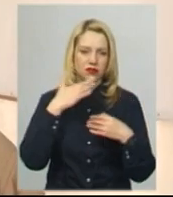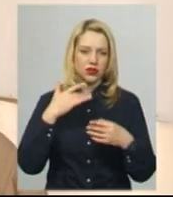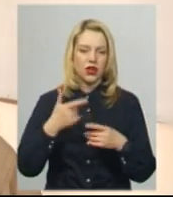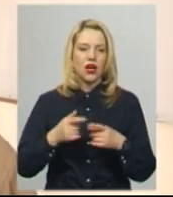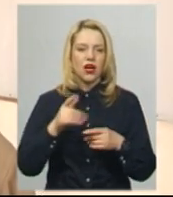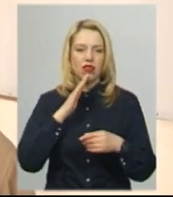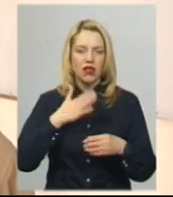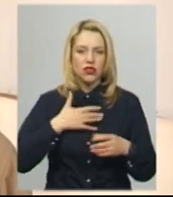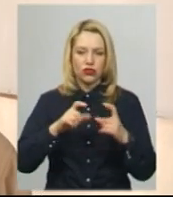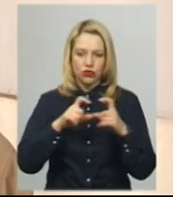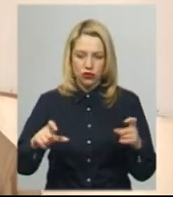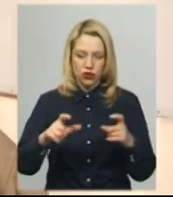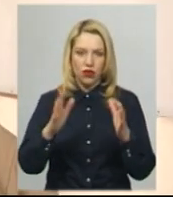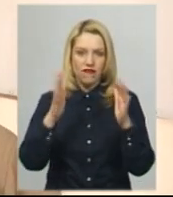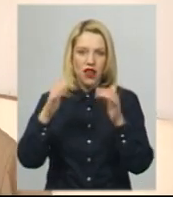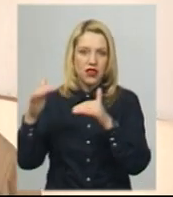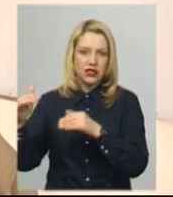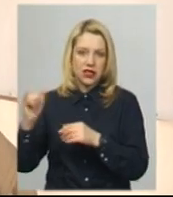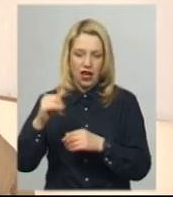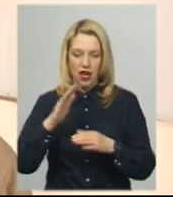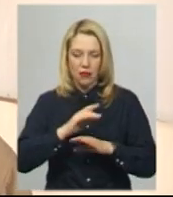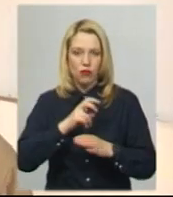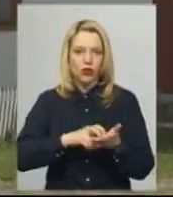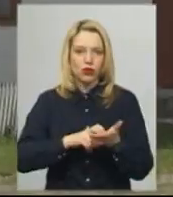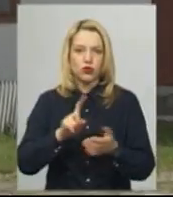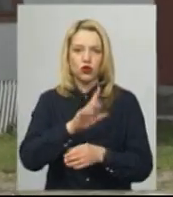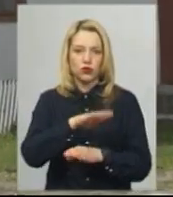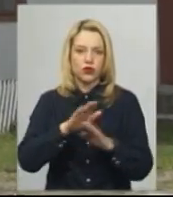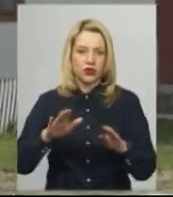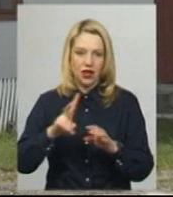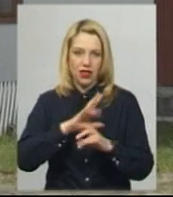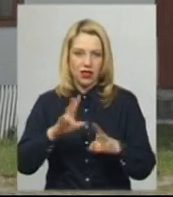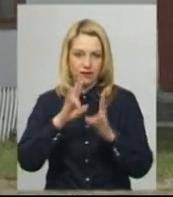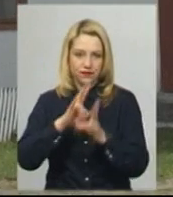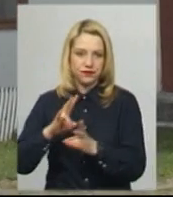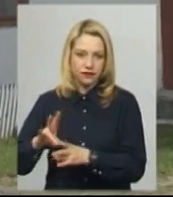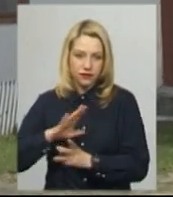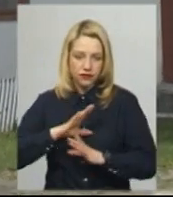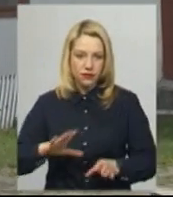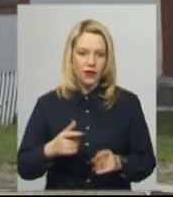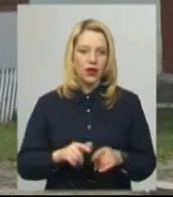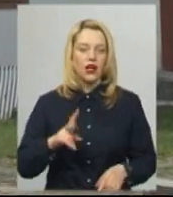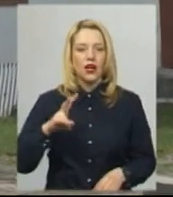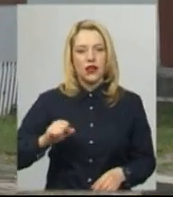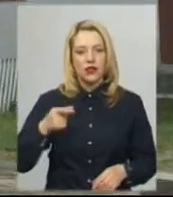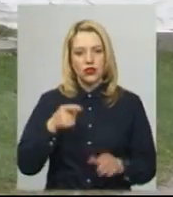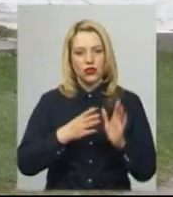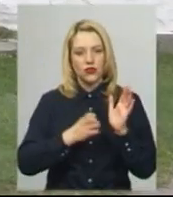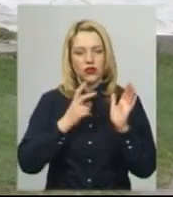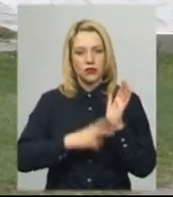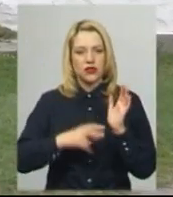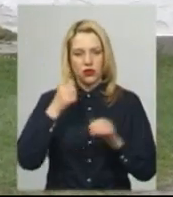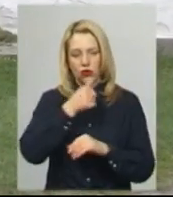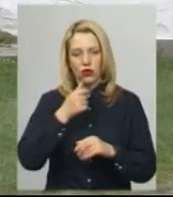вона розвалюється, і ми боїмося, щоб дітей тут не завалило, вчителів. Зате, каже директор, який працює в цій школі з 1970 року,